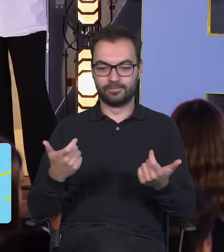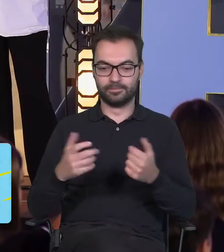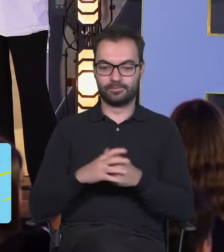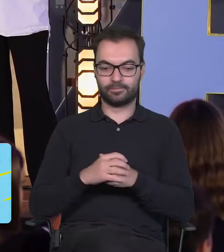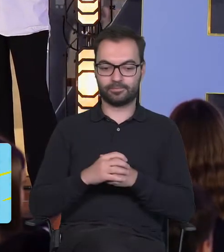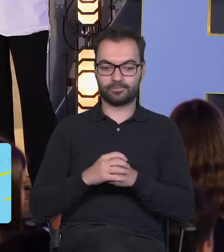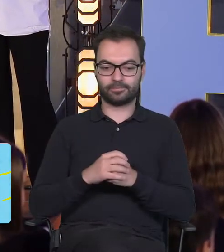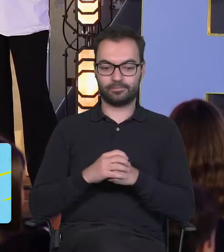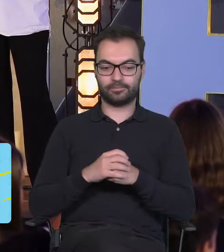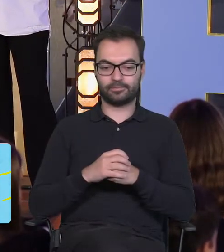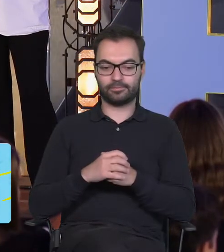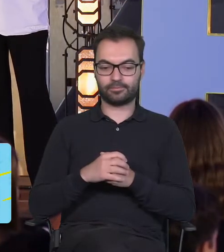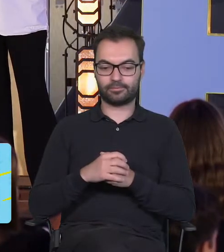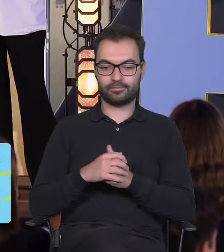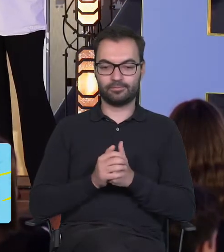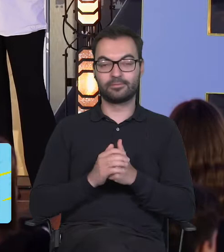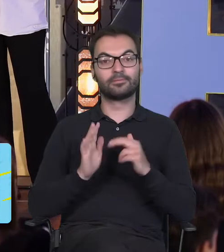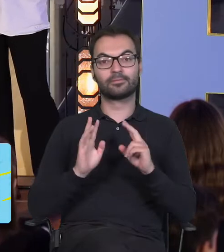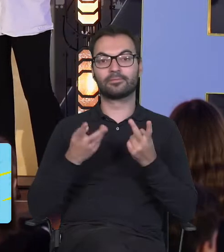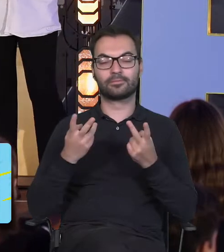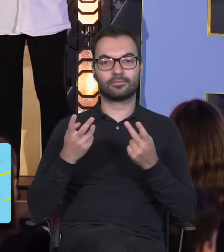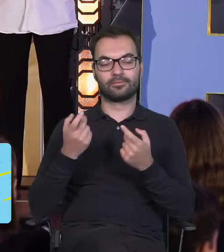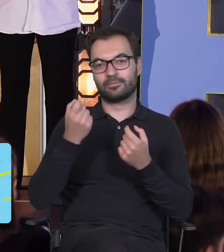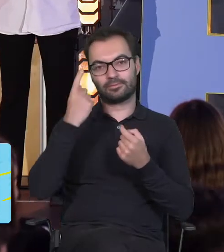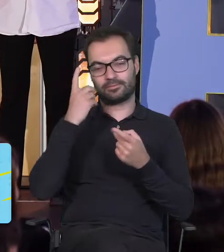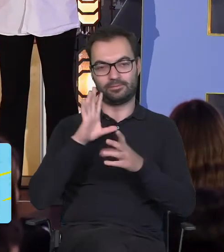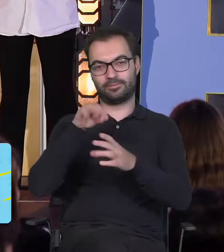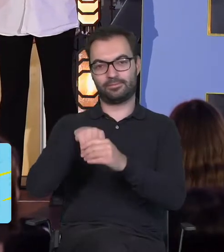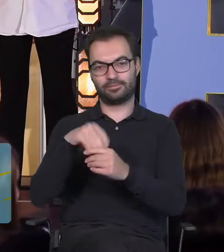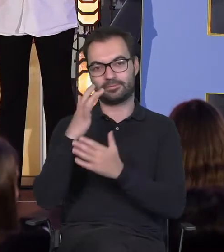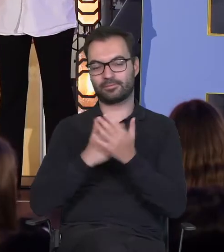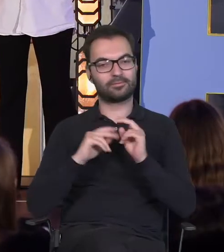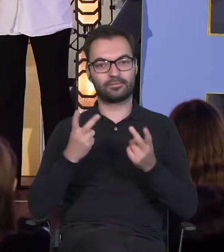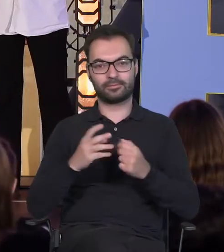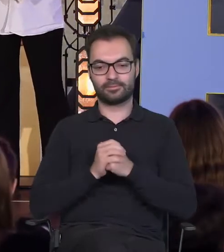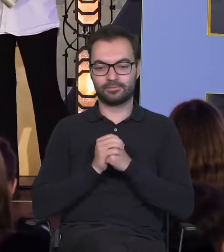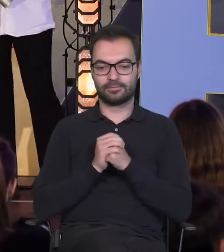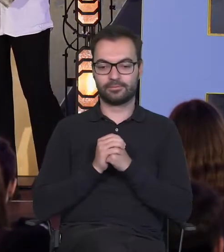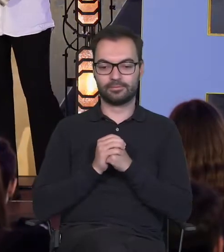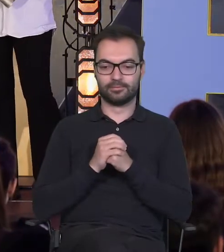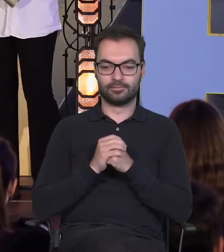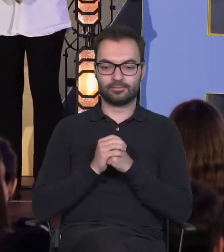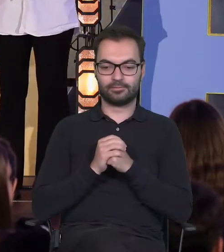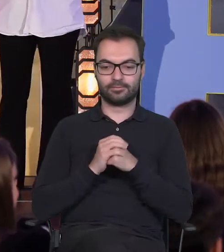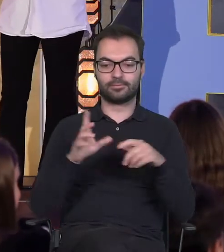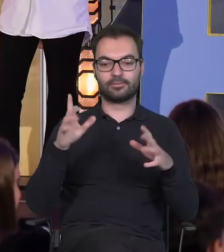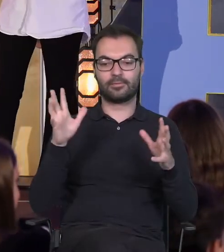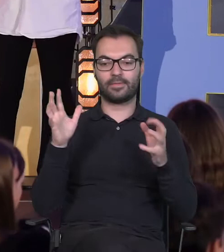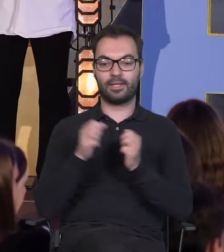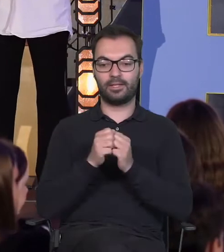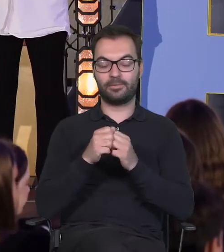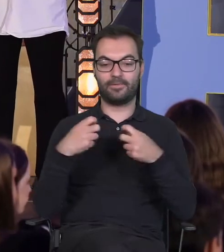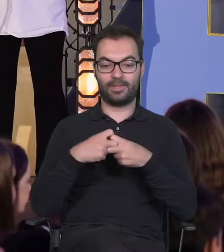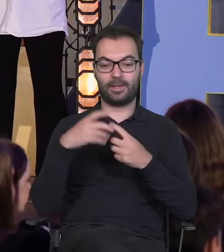Warto powiedzieć od czego się zaczęło nasze uczestnictwo w programie, więc znaleźliśmy program w